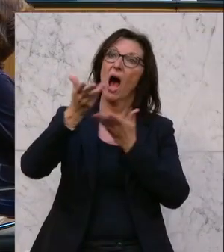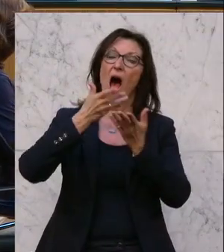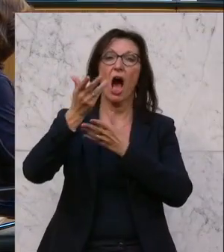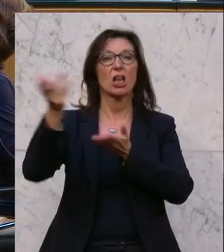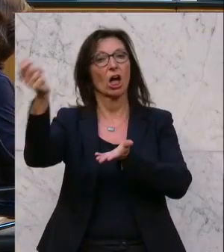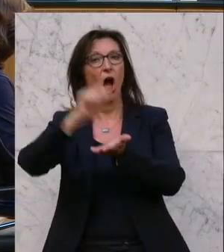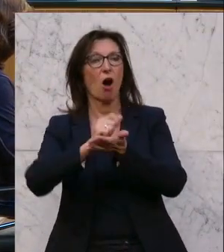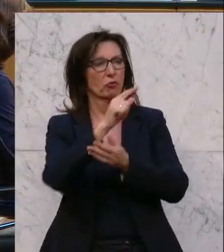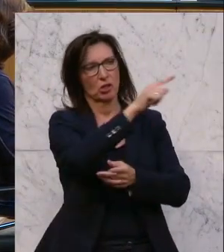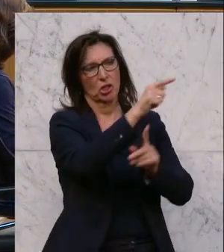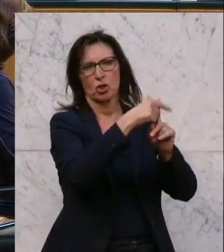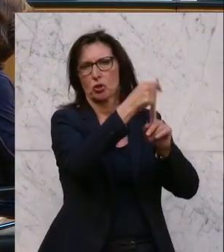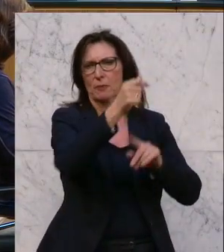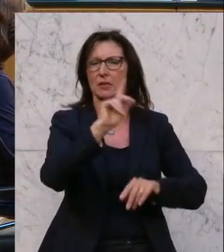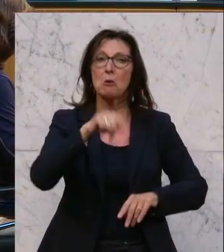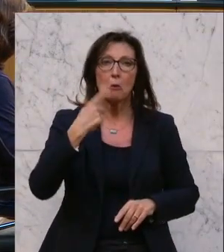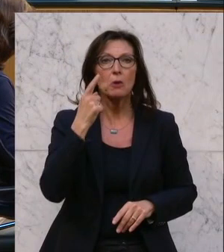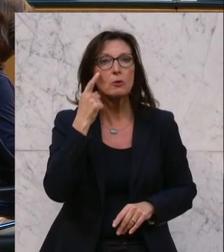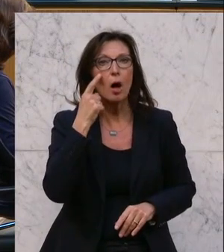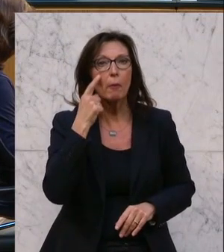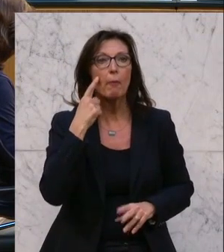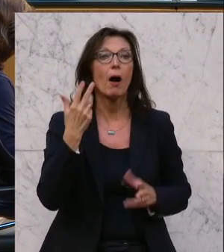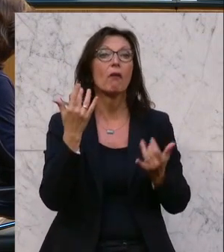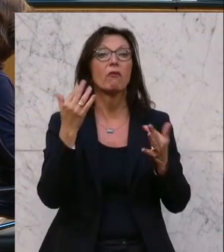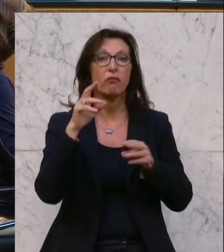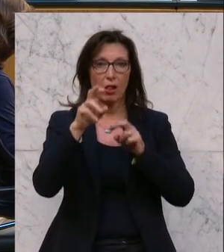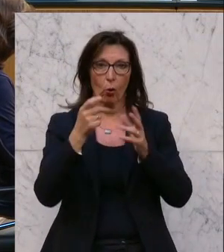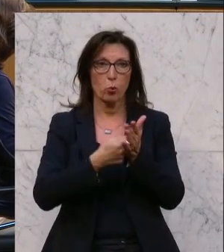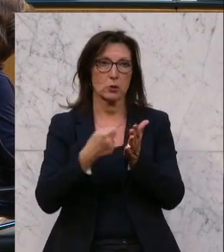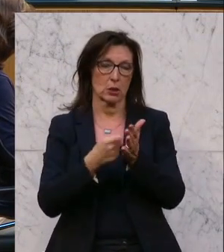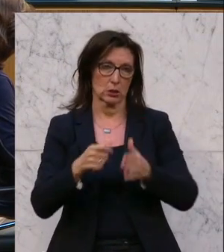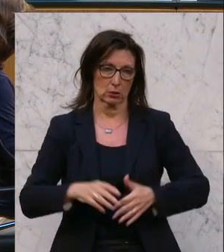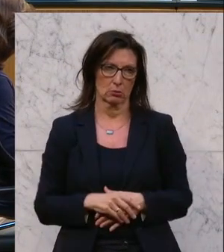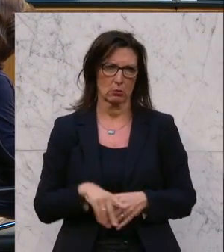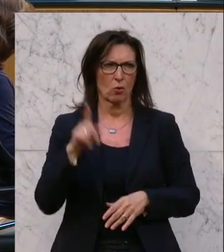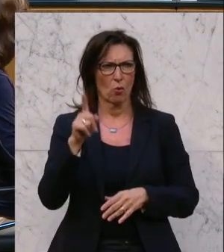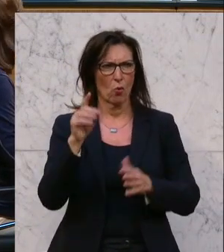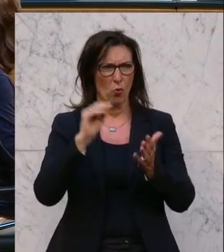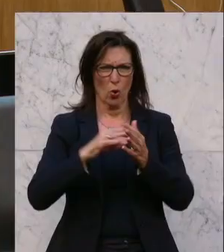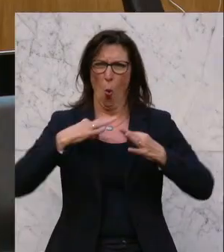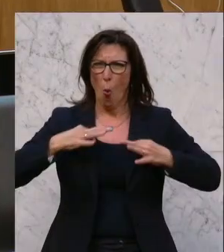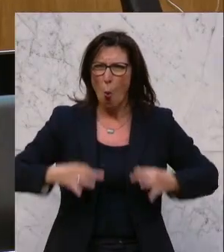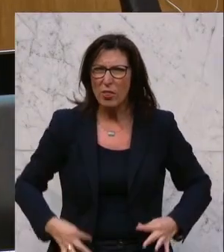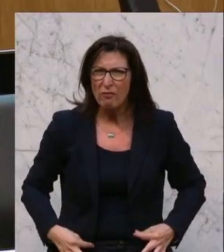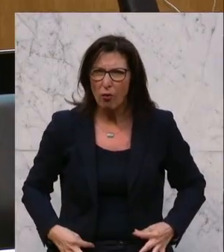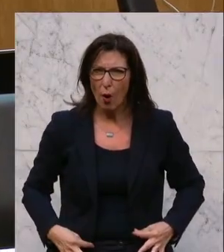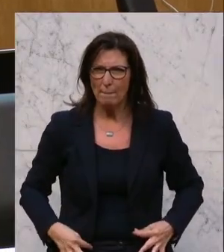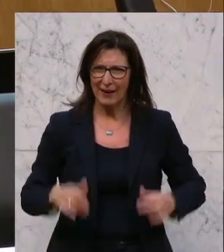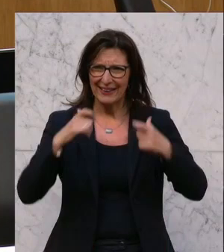Spitzenreiter. Und dann schauen wir, was den Steuerzahler am Ende machen. Und bitte eine Uniform eines